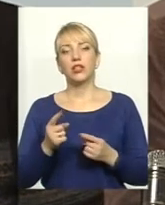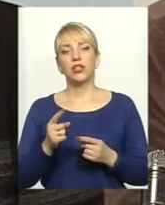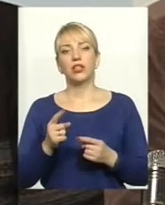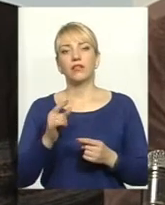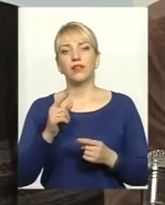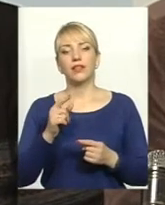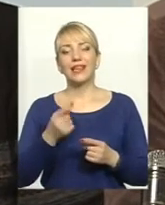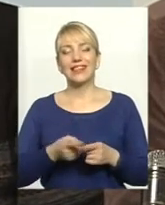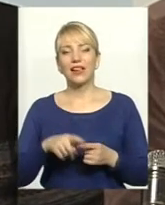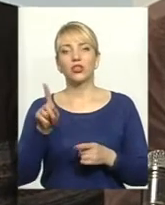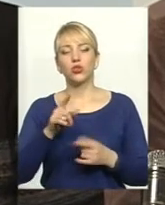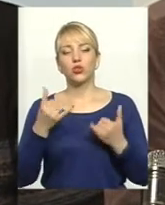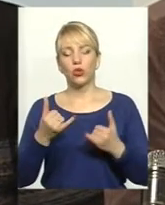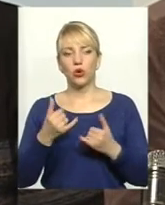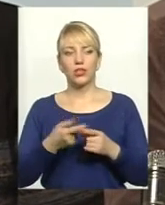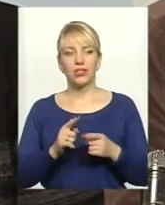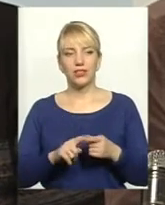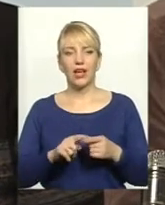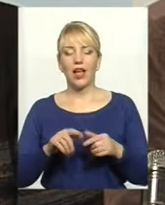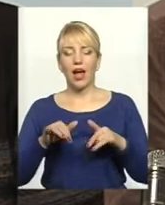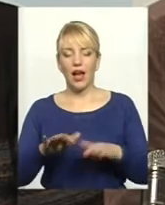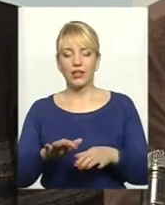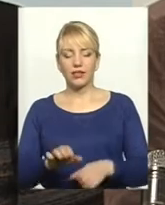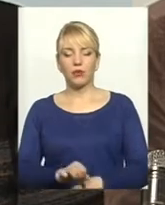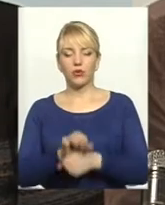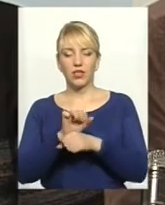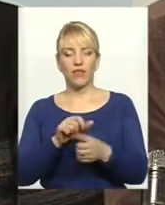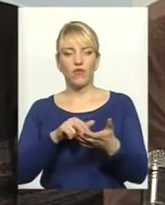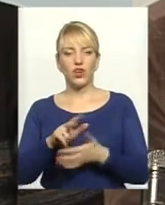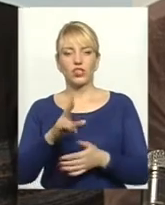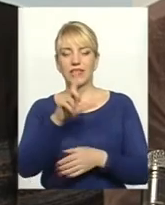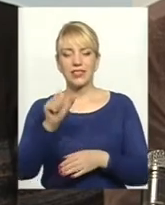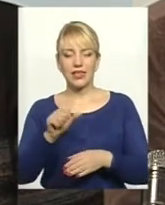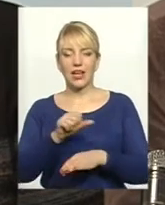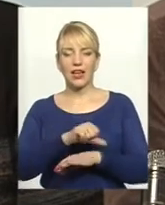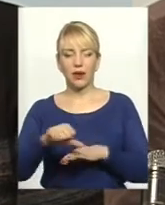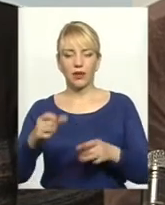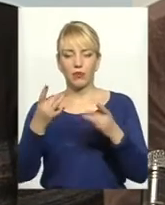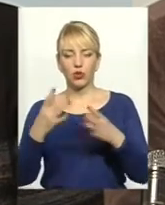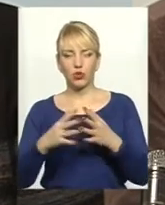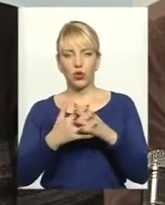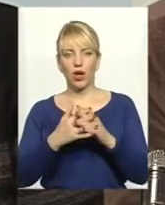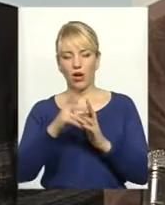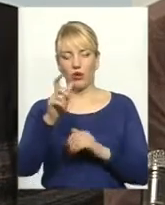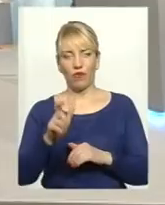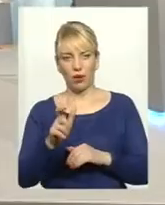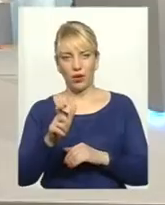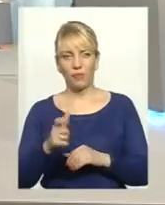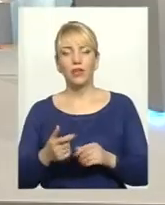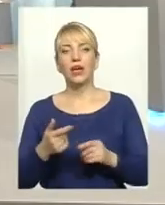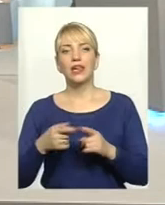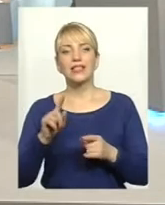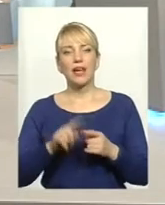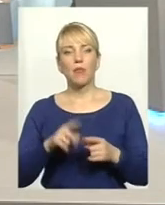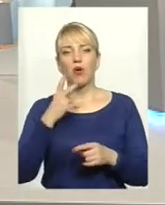сьогодні ця акція протесту вийшла вже за рамки простого агросектора, фермера, селянина, це сьогодні